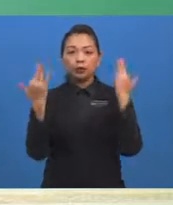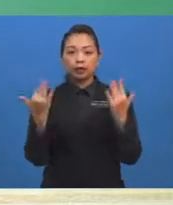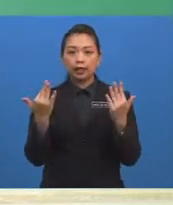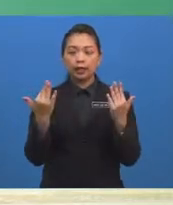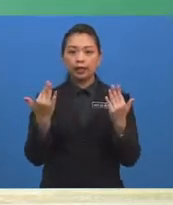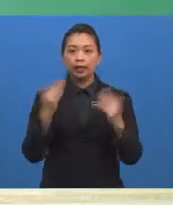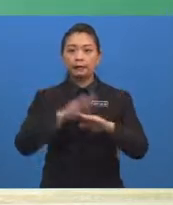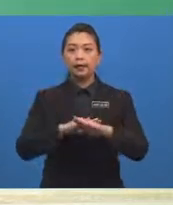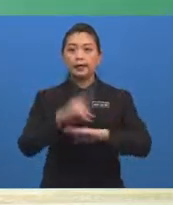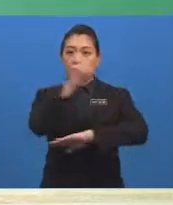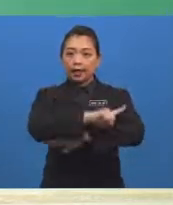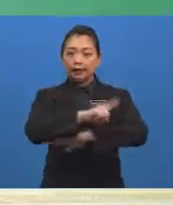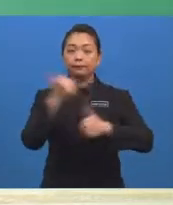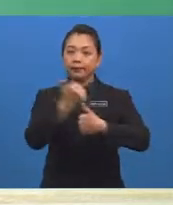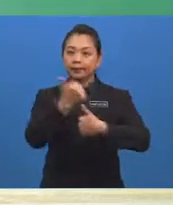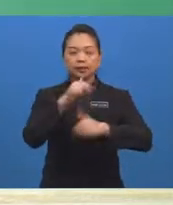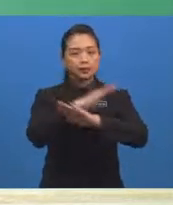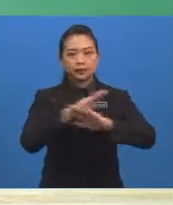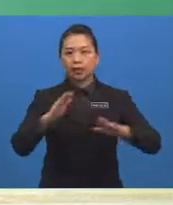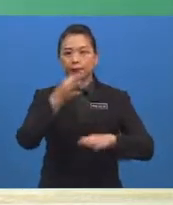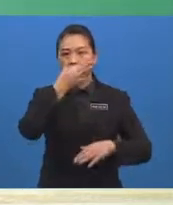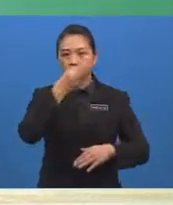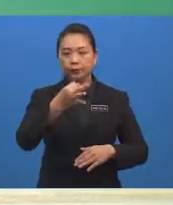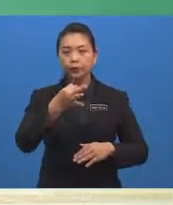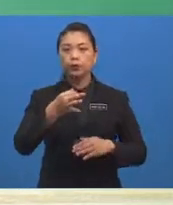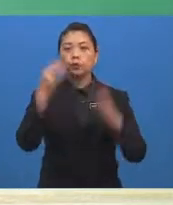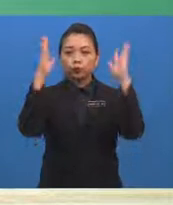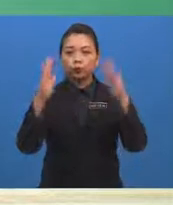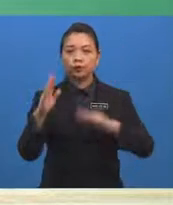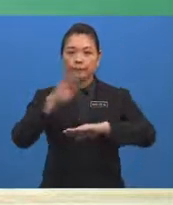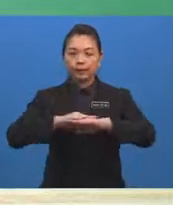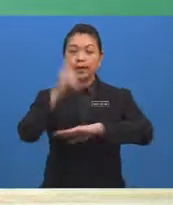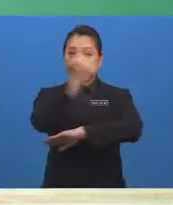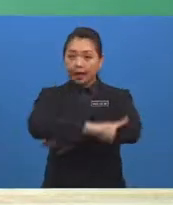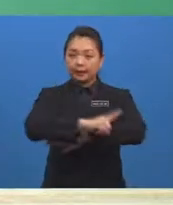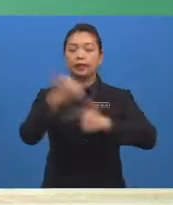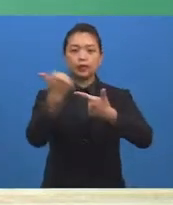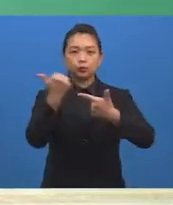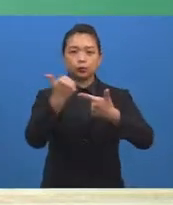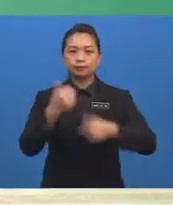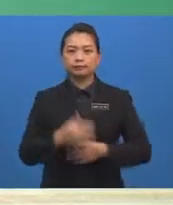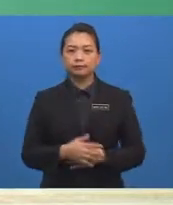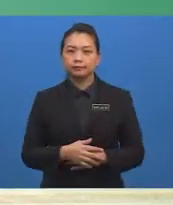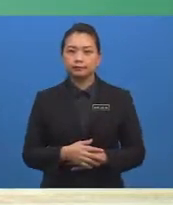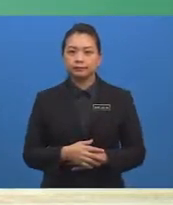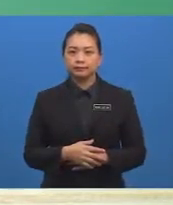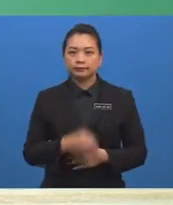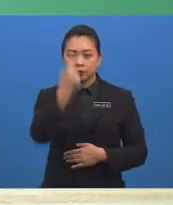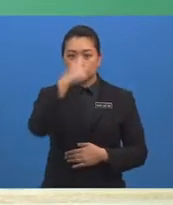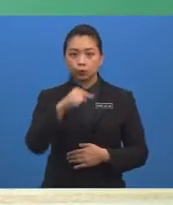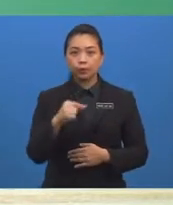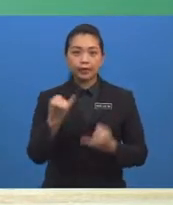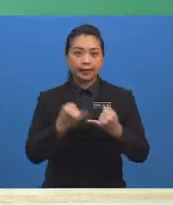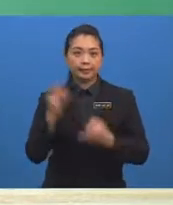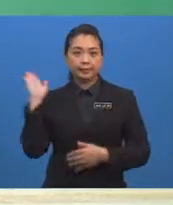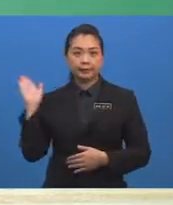hari pertama tidak mempengaruhi hujan pada hari kedua Bagi peristiwa yang